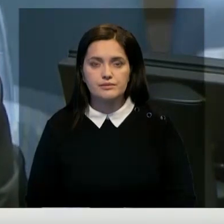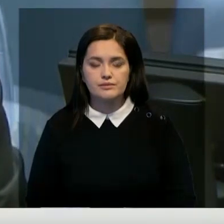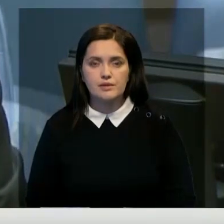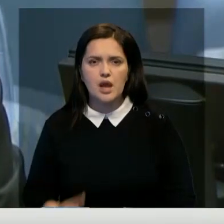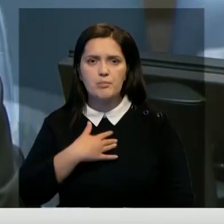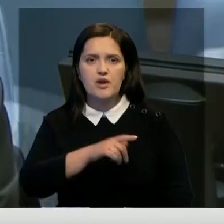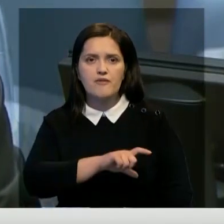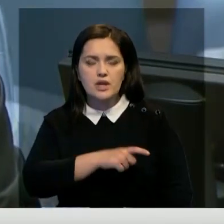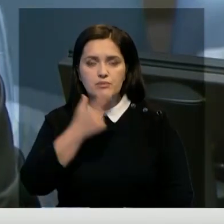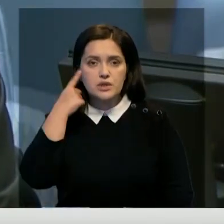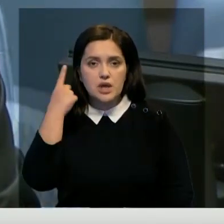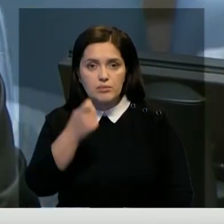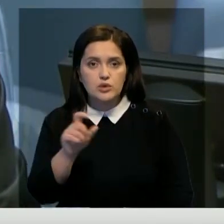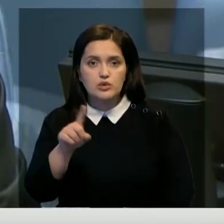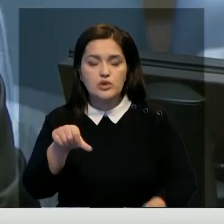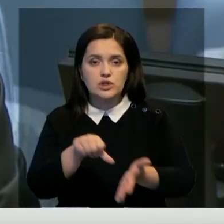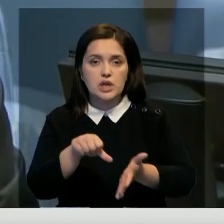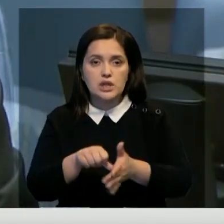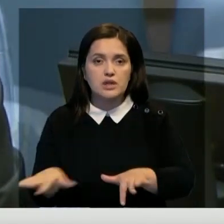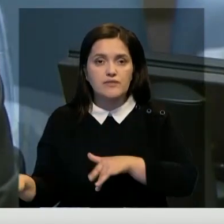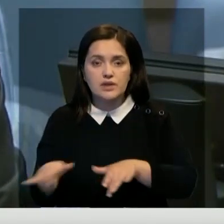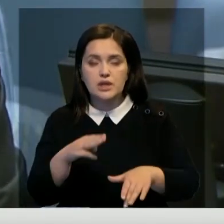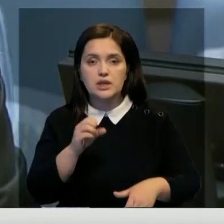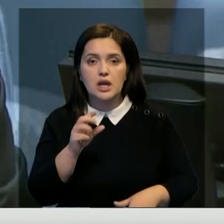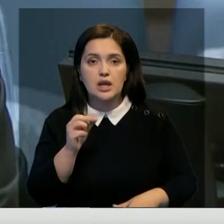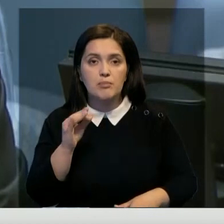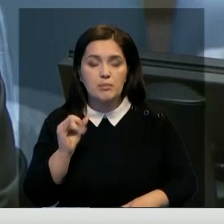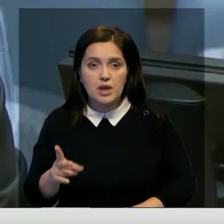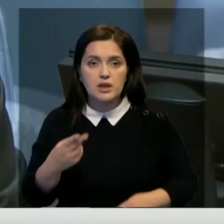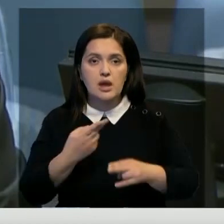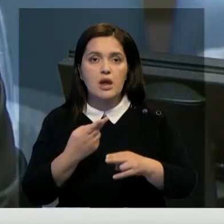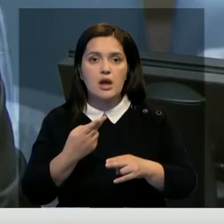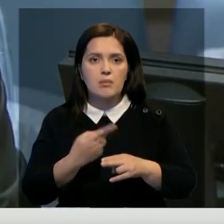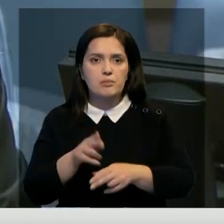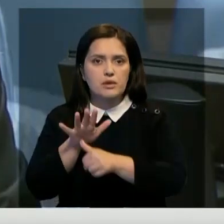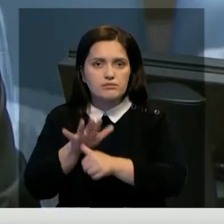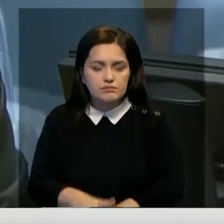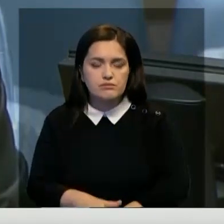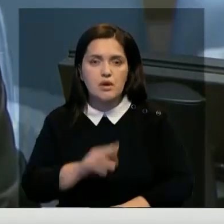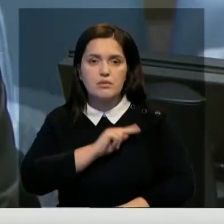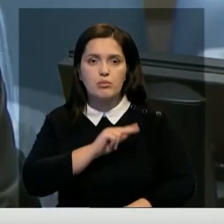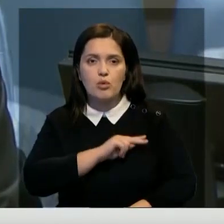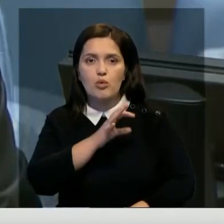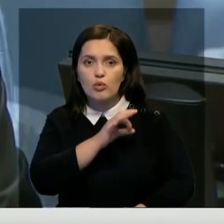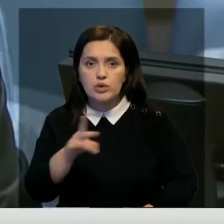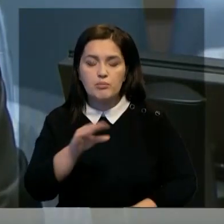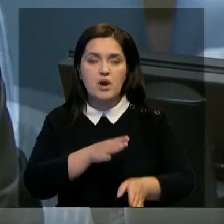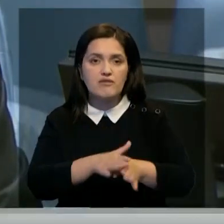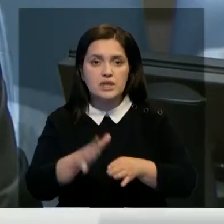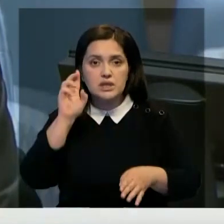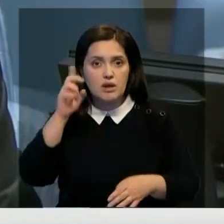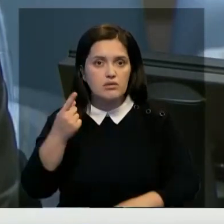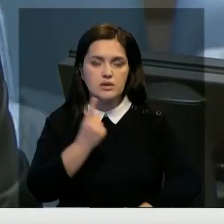«Мы возмущены сообщениями о том, что члены движения «Талибан» осуществляют репрессалии против сотрудников ООН по всей стране. Это